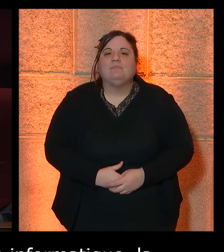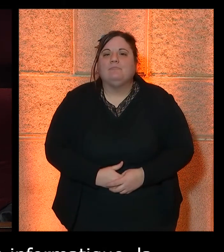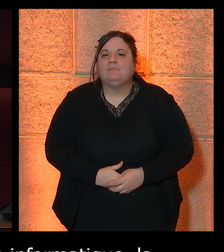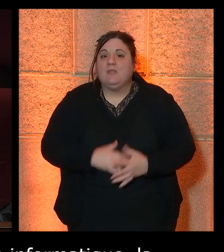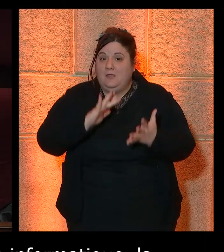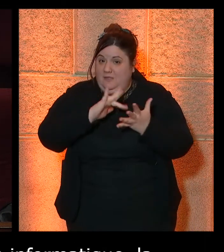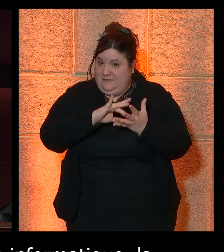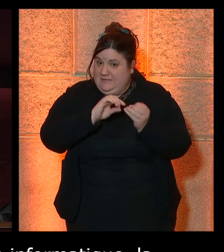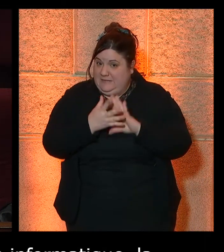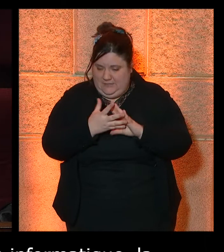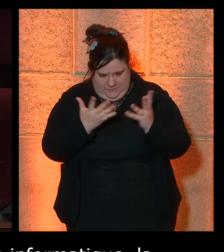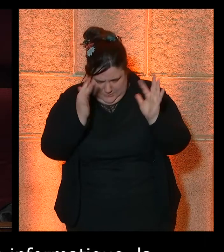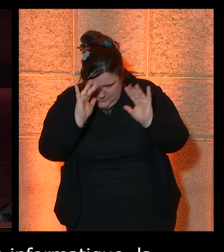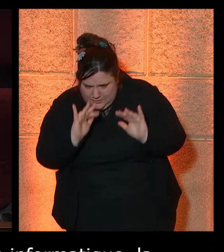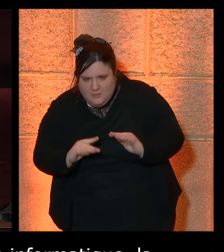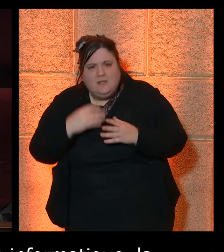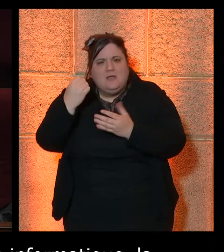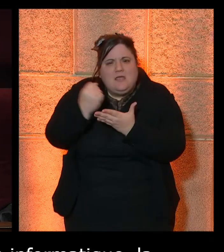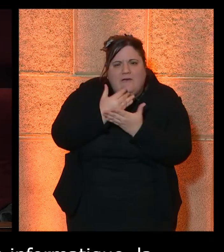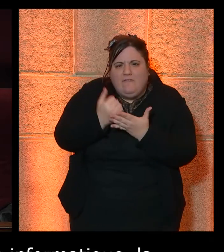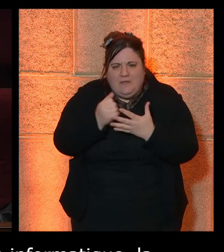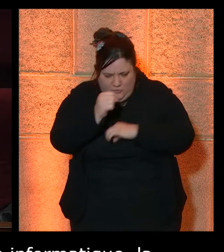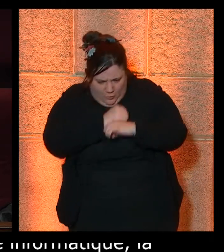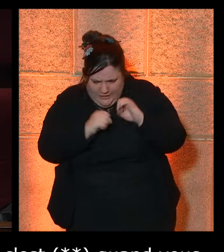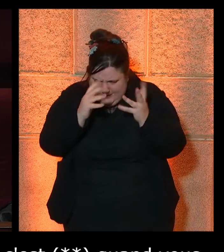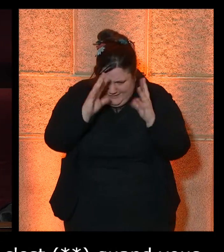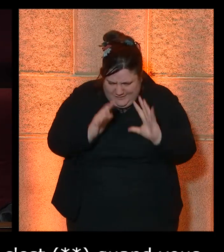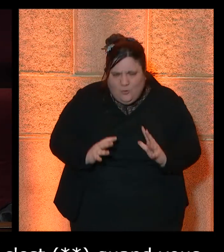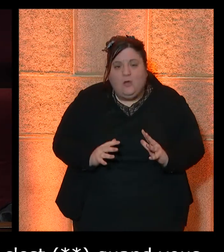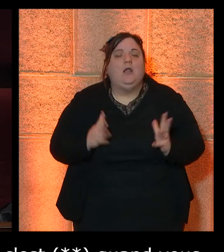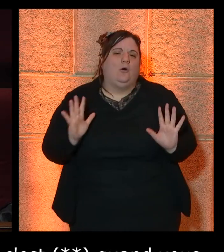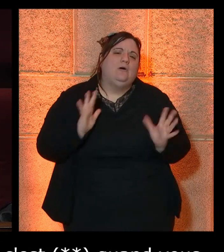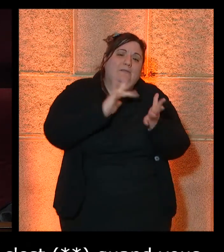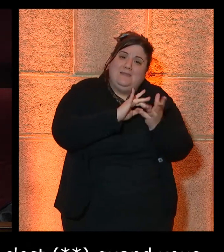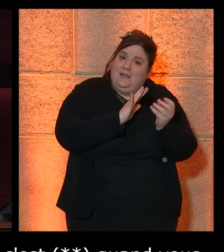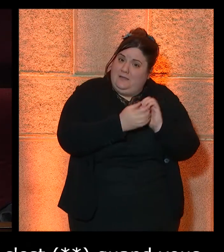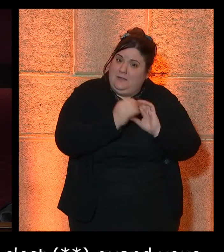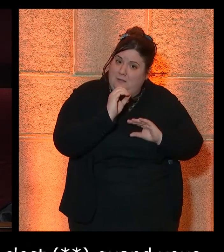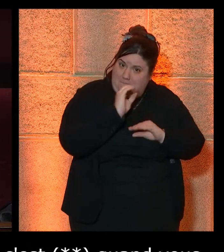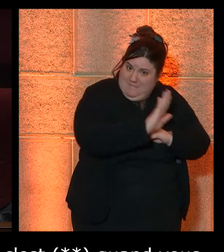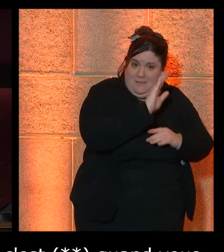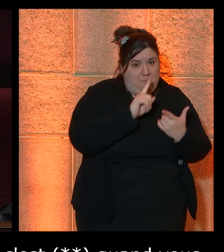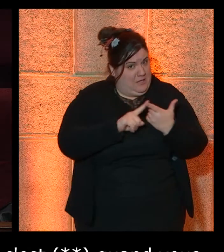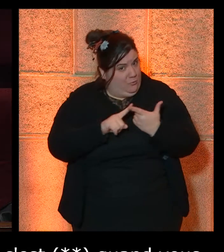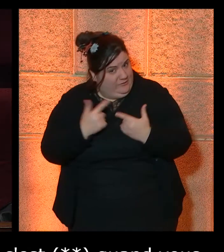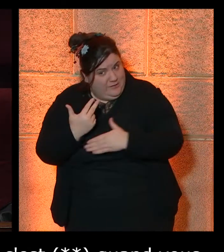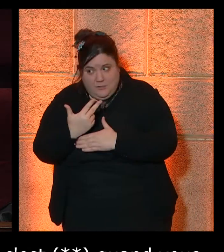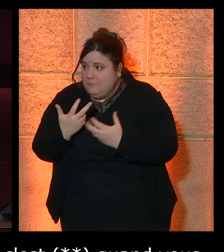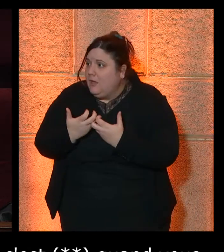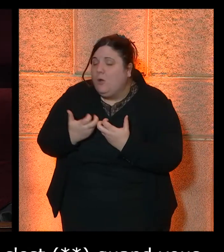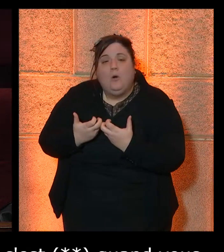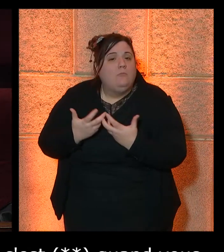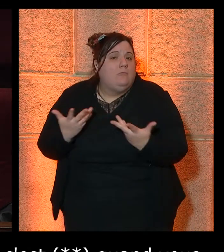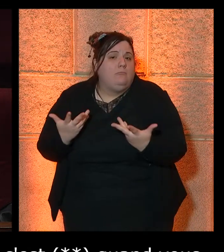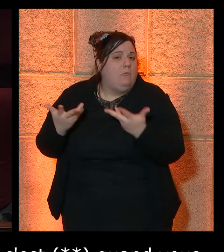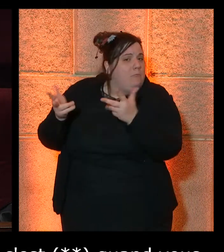informations. Bien souvent on a tendance, pas d'ailleurs que sur les sites internet, mais même dans nos logiciels bureautiques, dans les documents Word